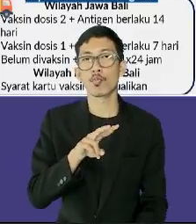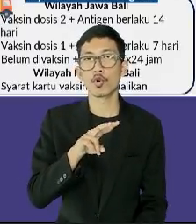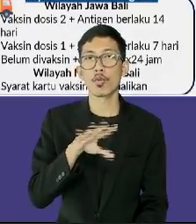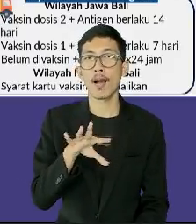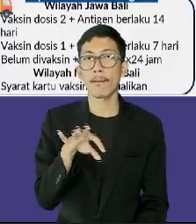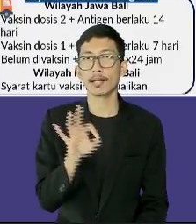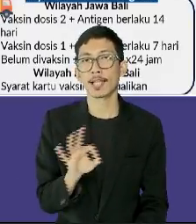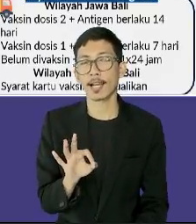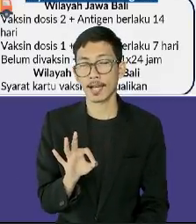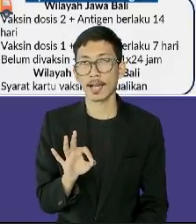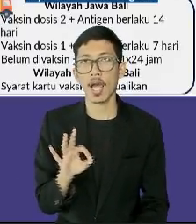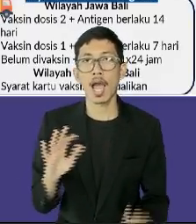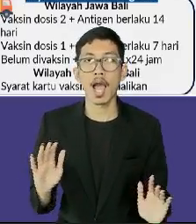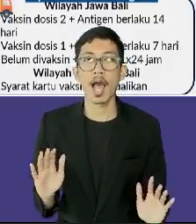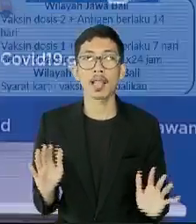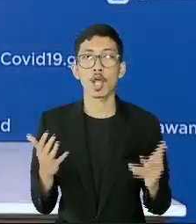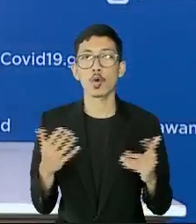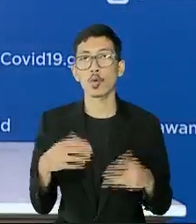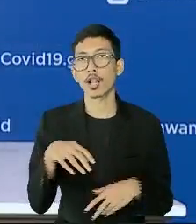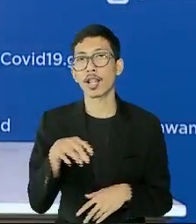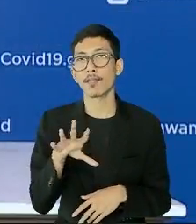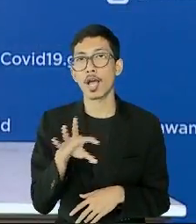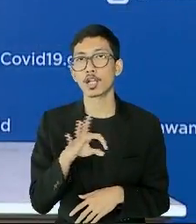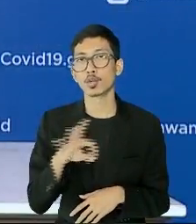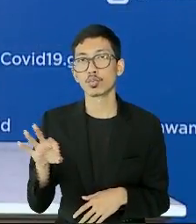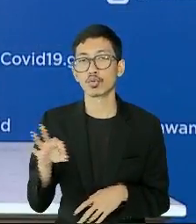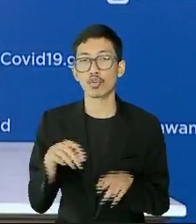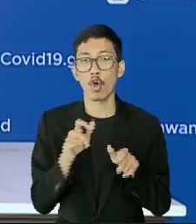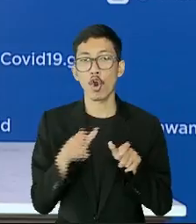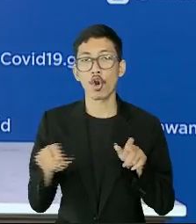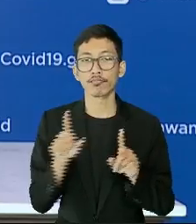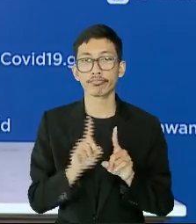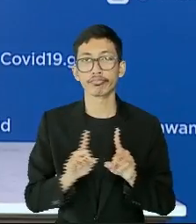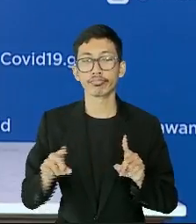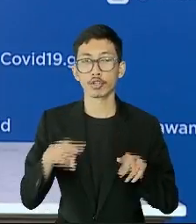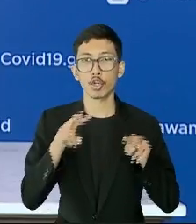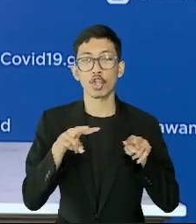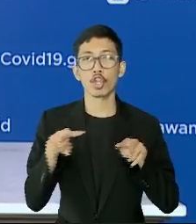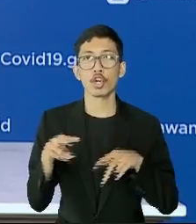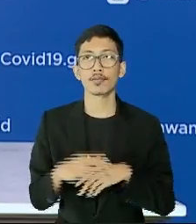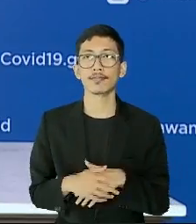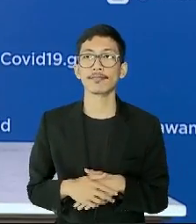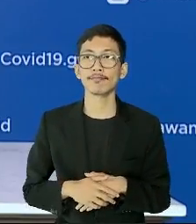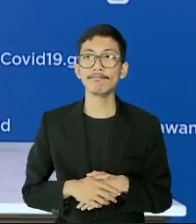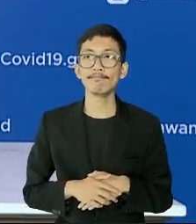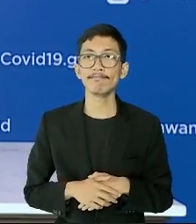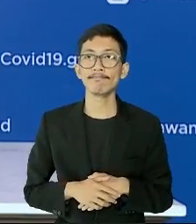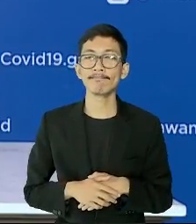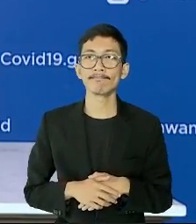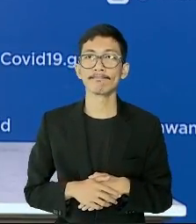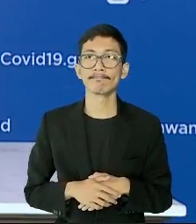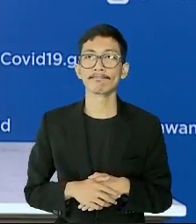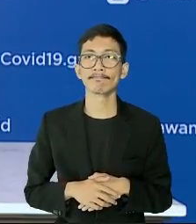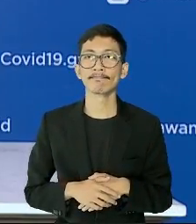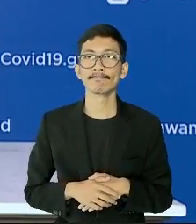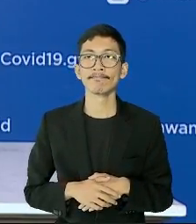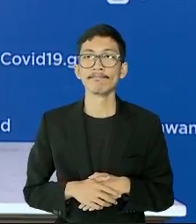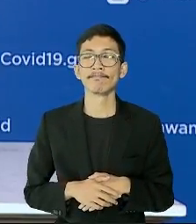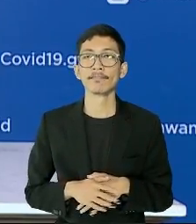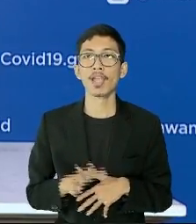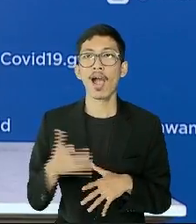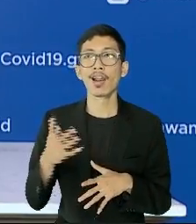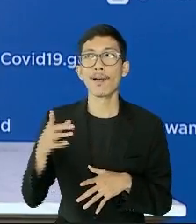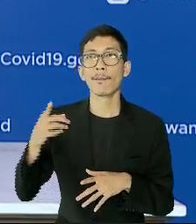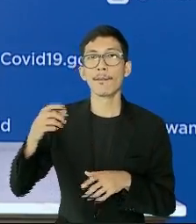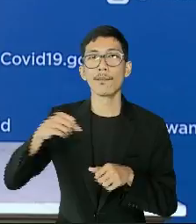% kapasitas atau 5.000 orang. Simulasi protokol kesehatan di kejurnas balap